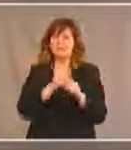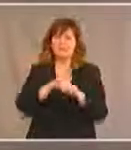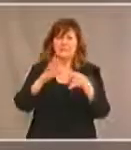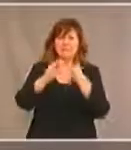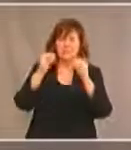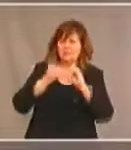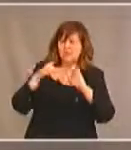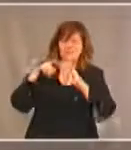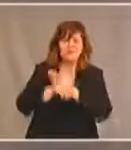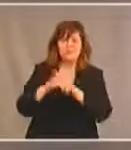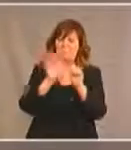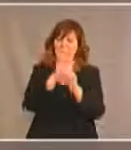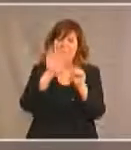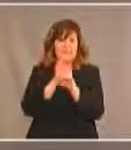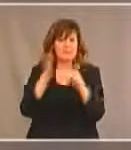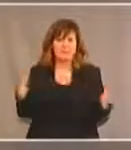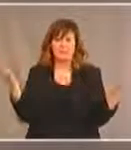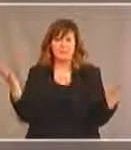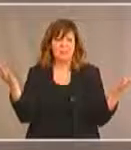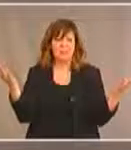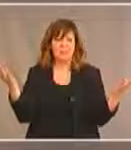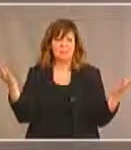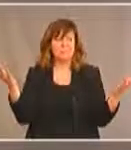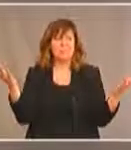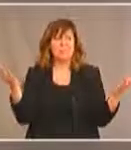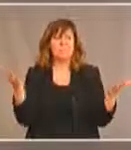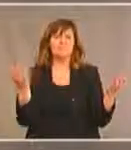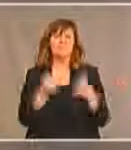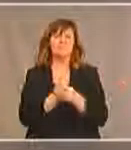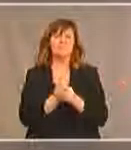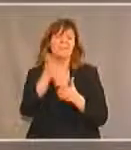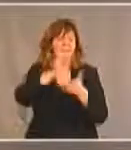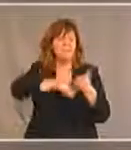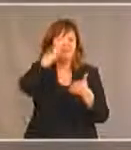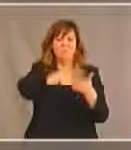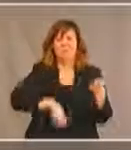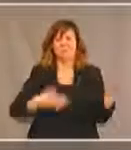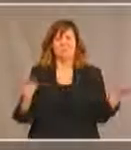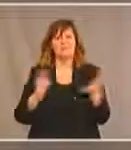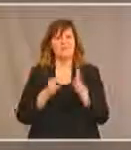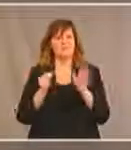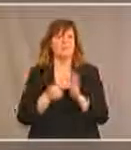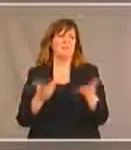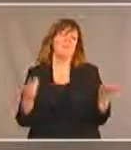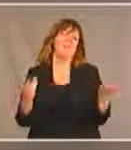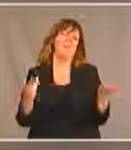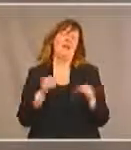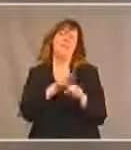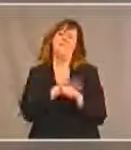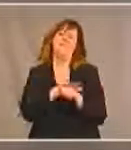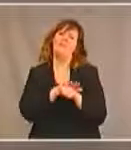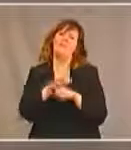à notre disposition. Ces lacunes jouent un rôle très important pour la